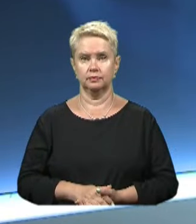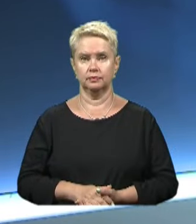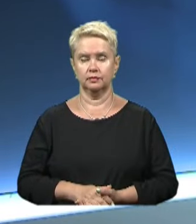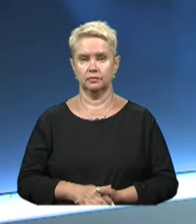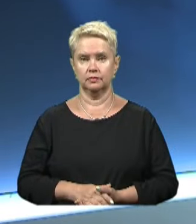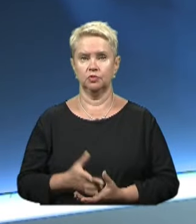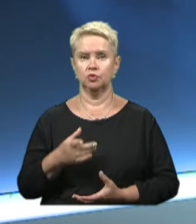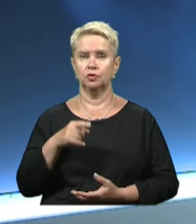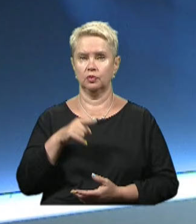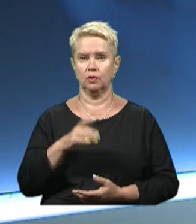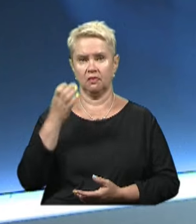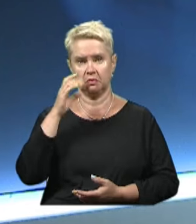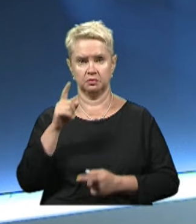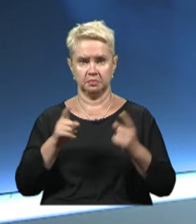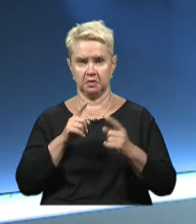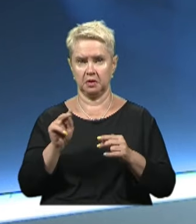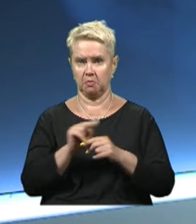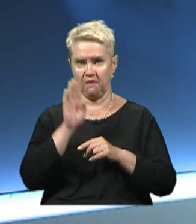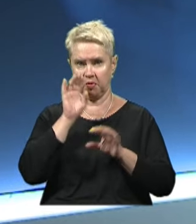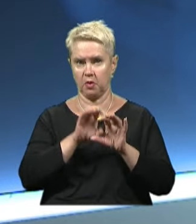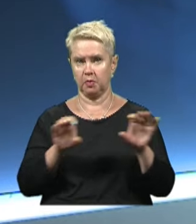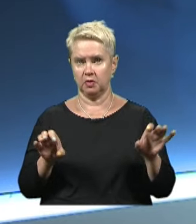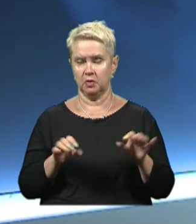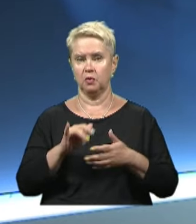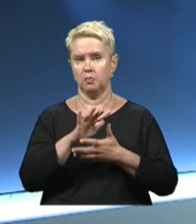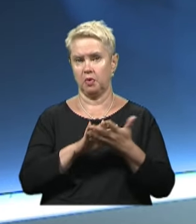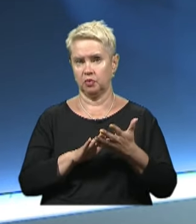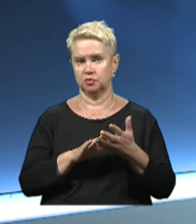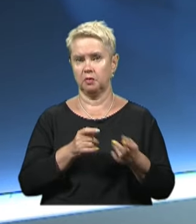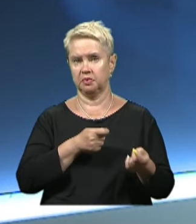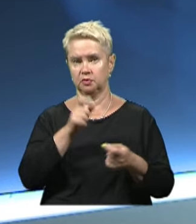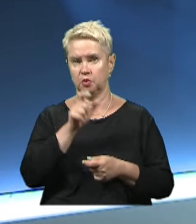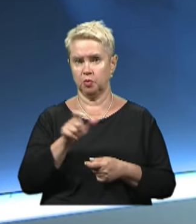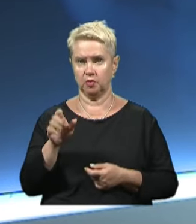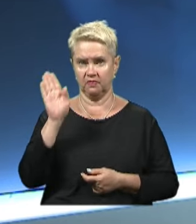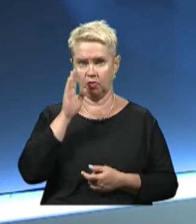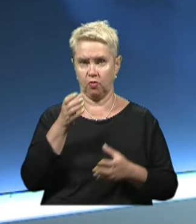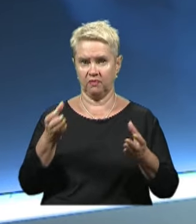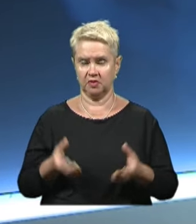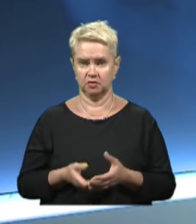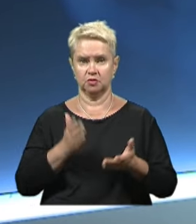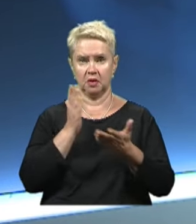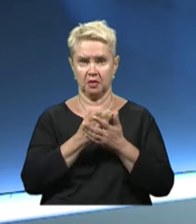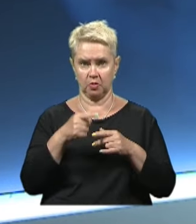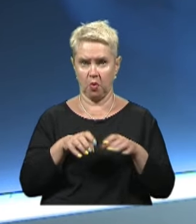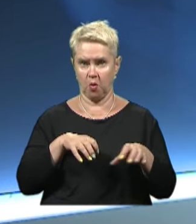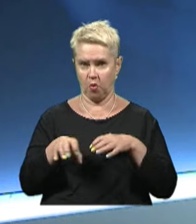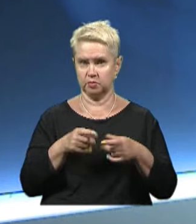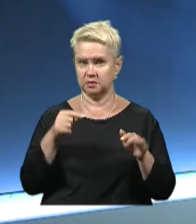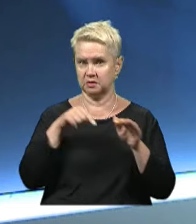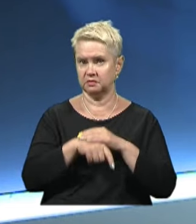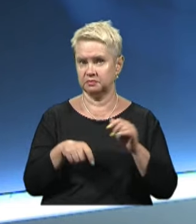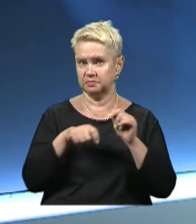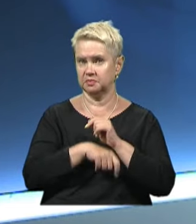Чому у Кривому Розі ігнорують ремонт водопровідної системи і продовжують підвозити людям в воду у діжках? Чи є тут корупційна складова?